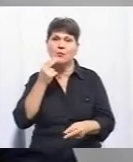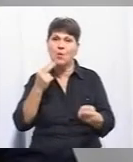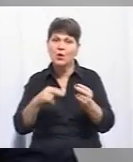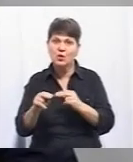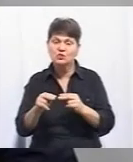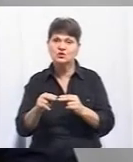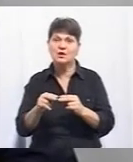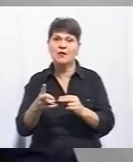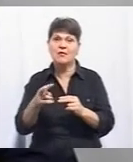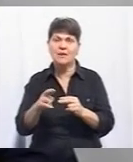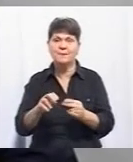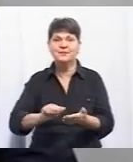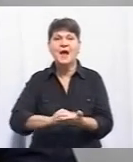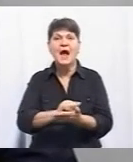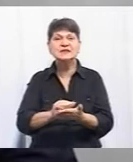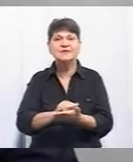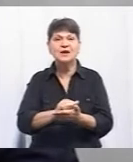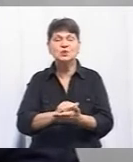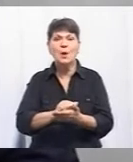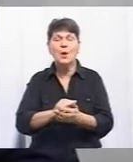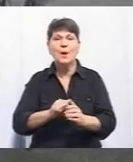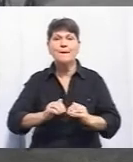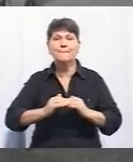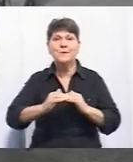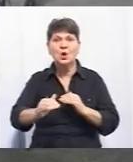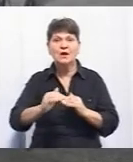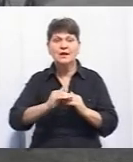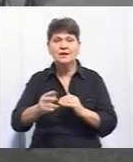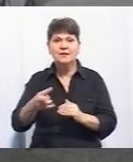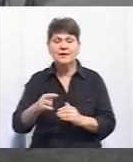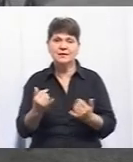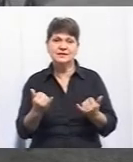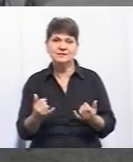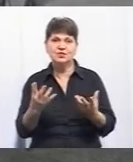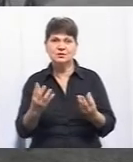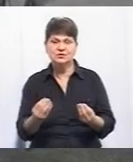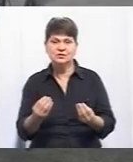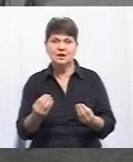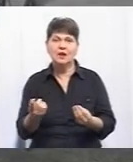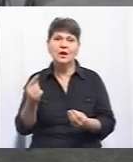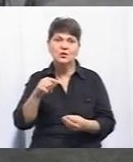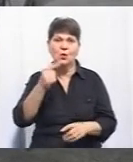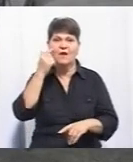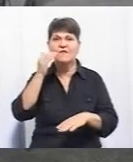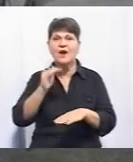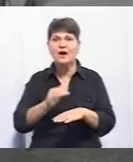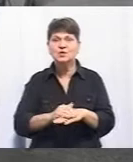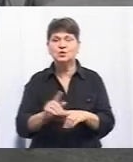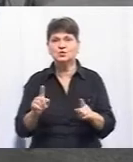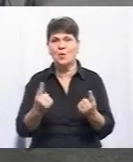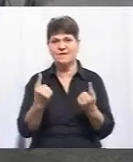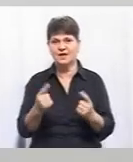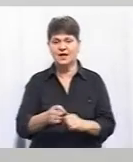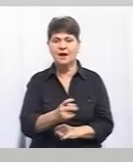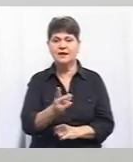самого безпосередньо асфальтобетонного покриття, що на сьогоднішній день, і той фактор, що велика